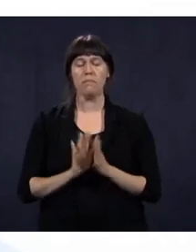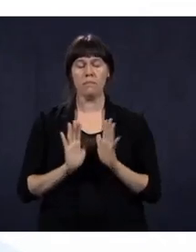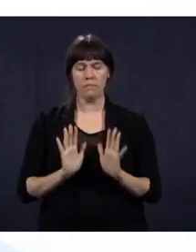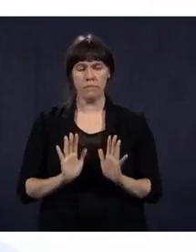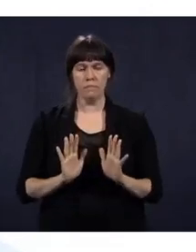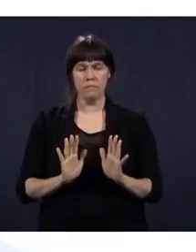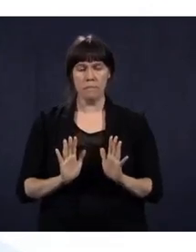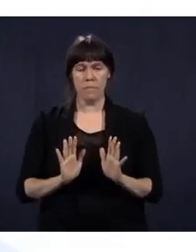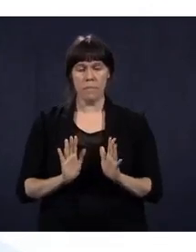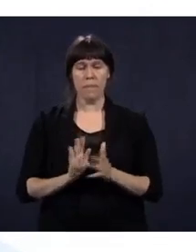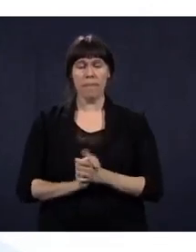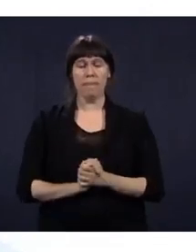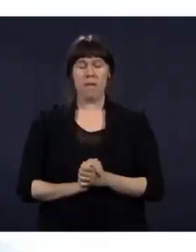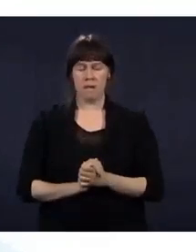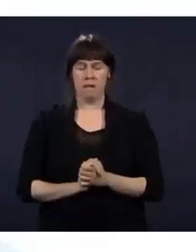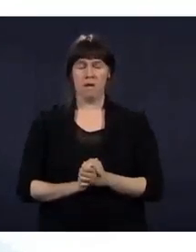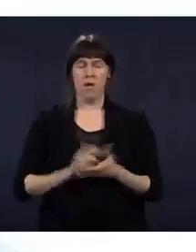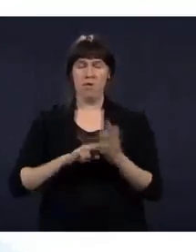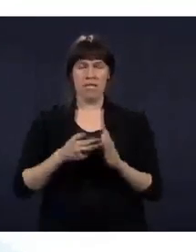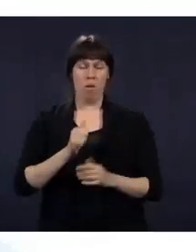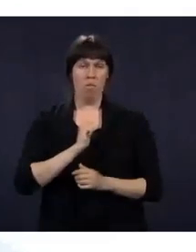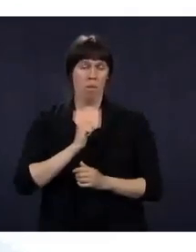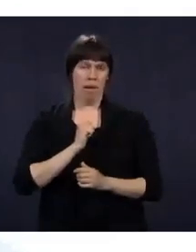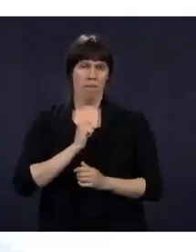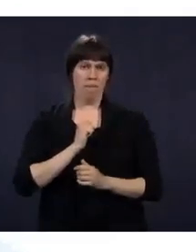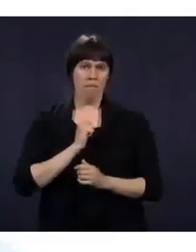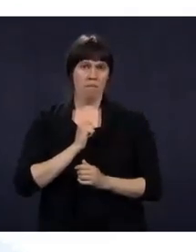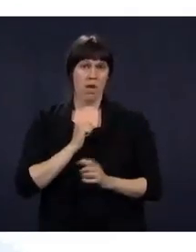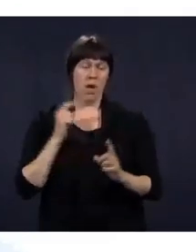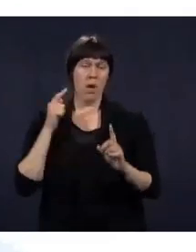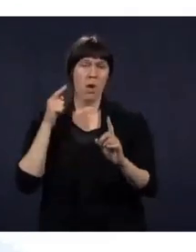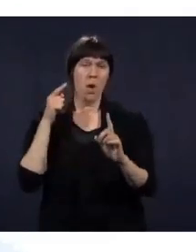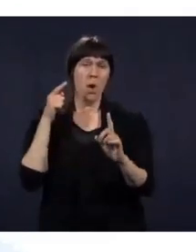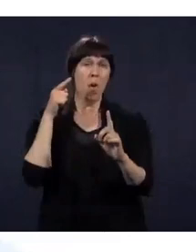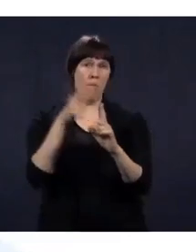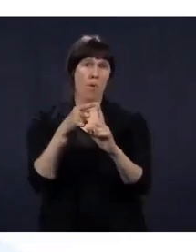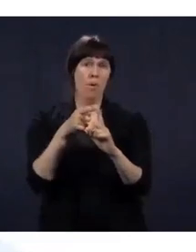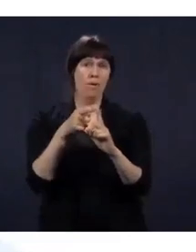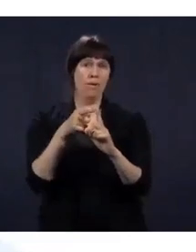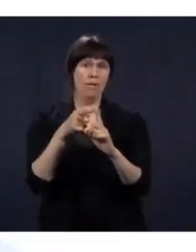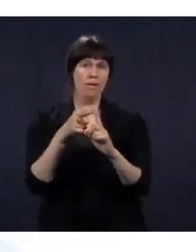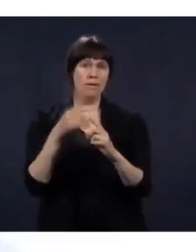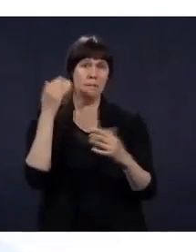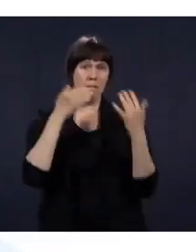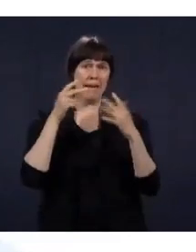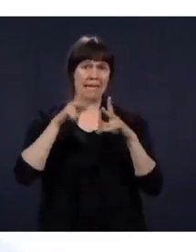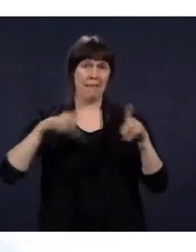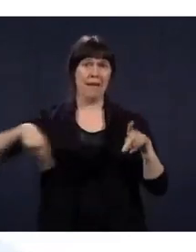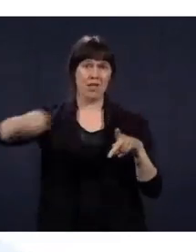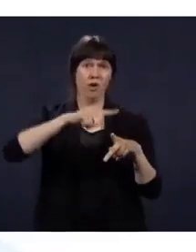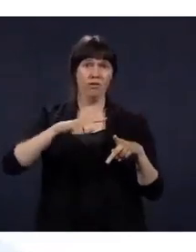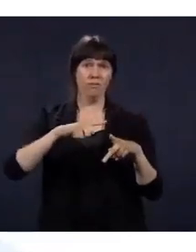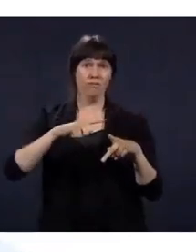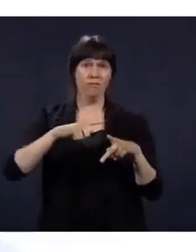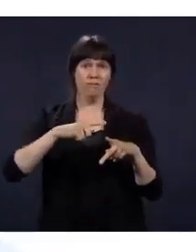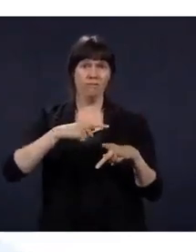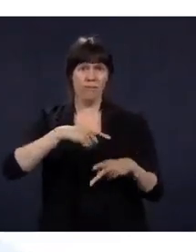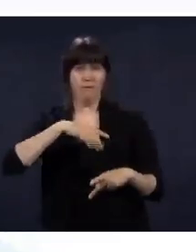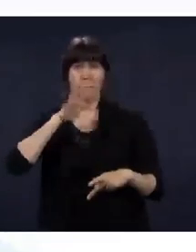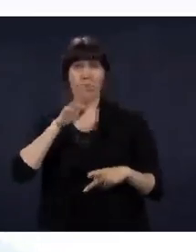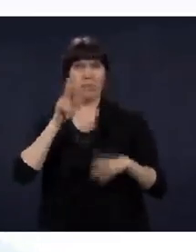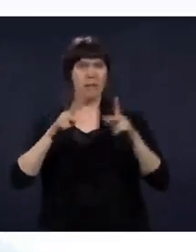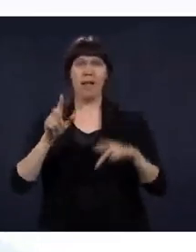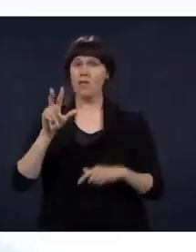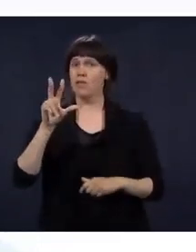Donc, ça n'a jamais été mon intention de blesser qui que ce soit. Et j'ai compris que plus